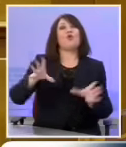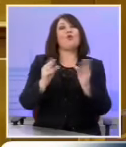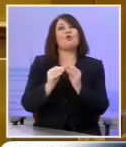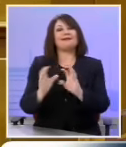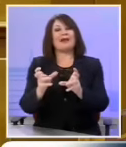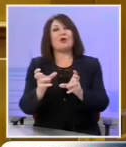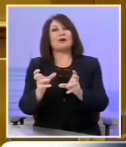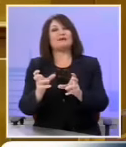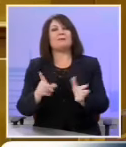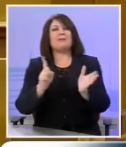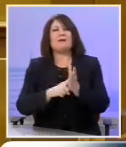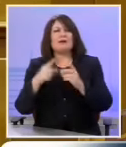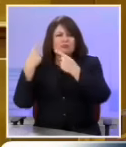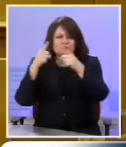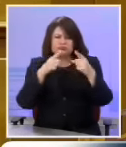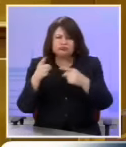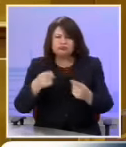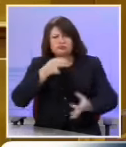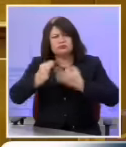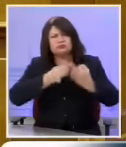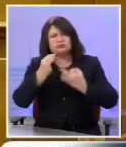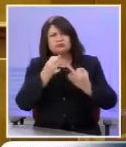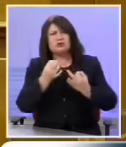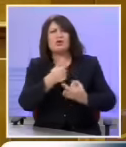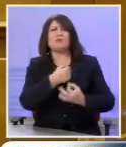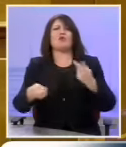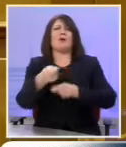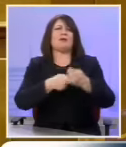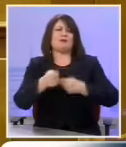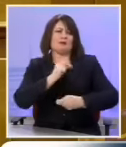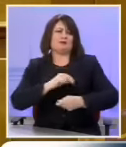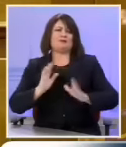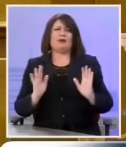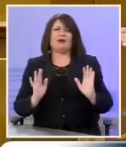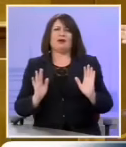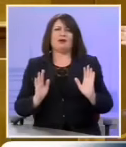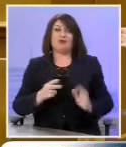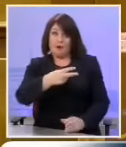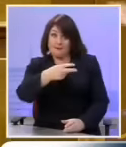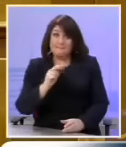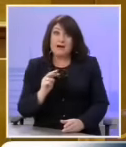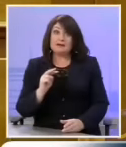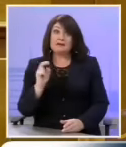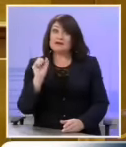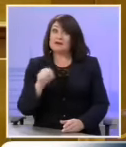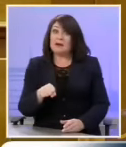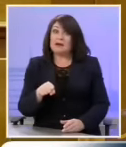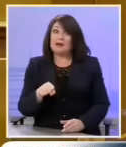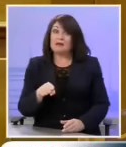υπάρξει πολυφωνία η οποία δεν είναι μόνο επιχειρηματική. Απαντήστε. Ναι.